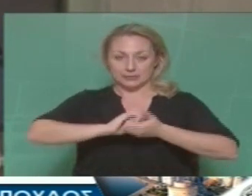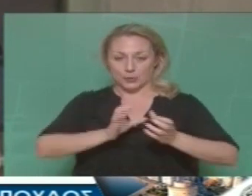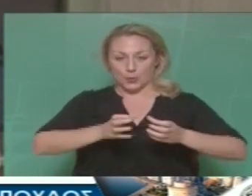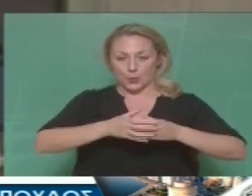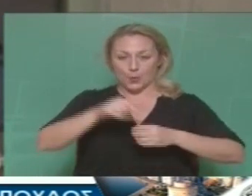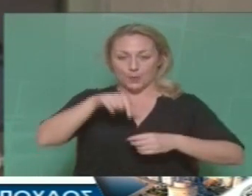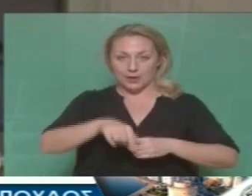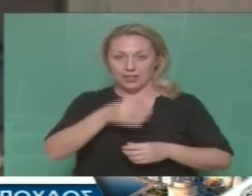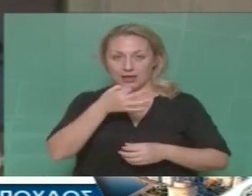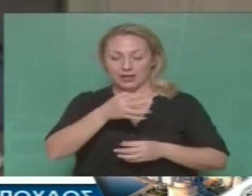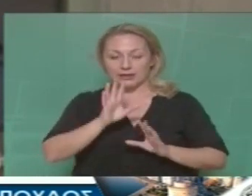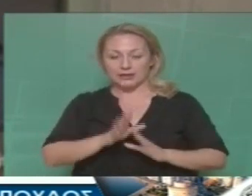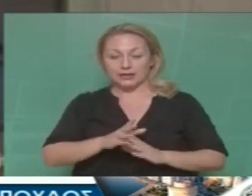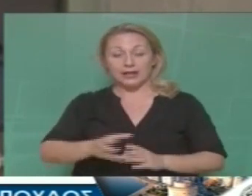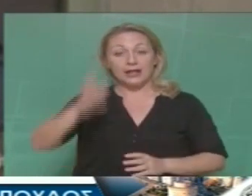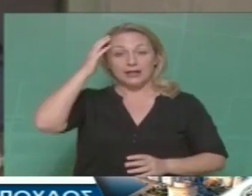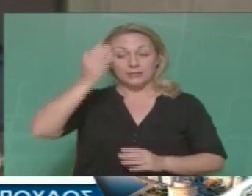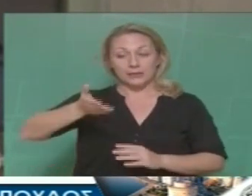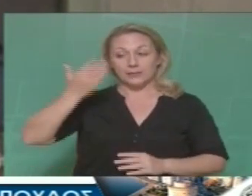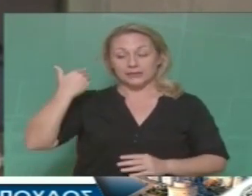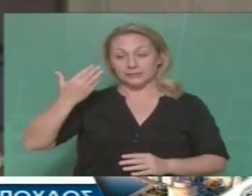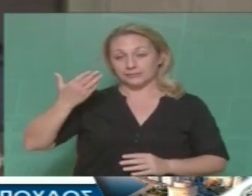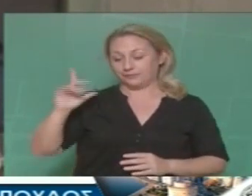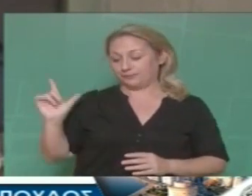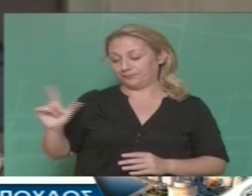Θα ξαναθυμίσουμε ότι στην προ-προηγούμενη συνεδρίαση